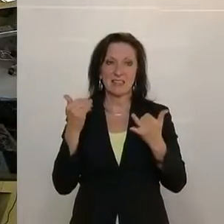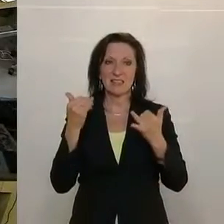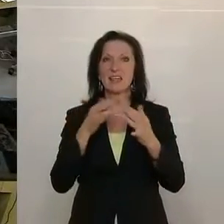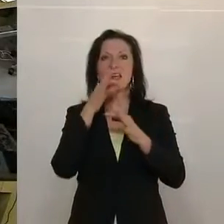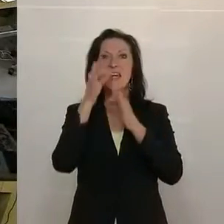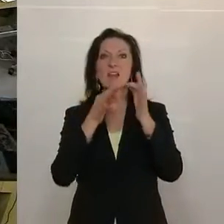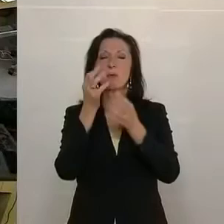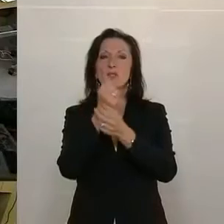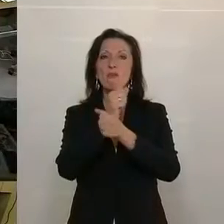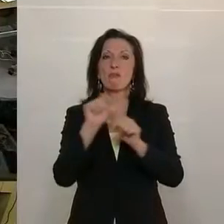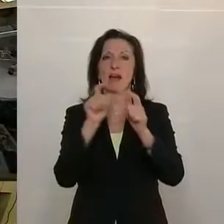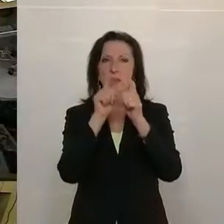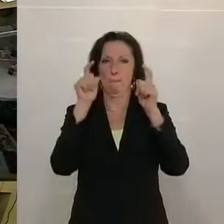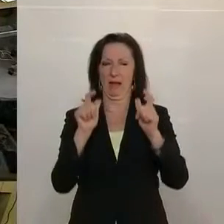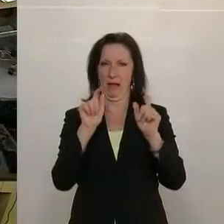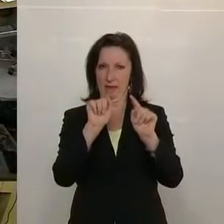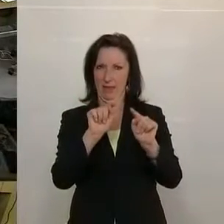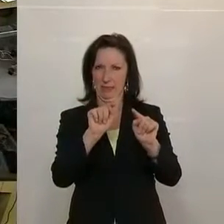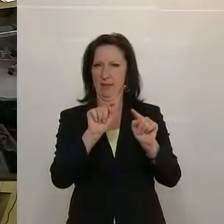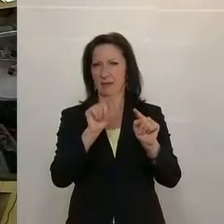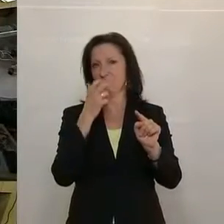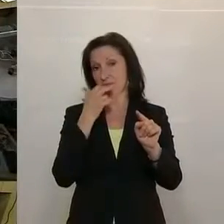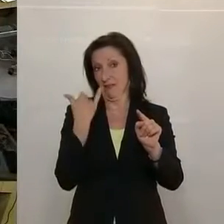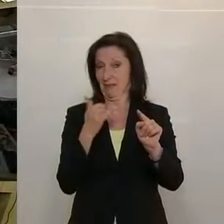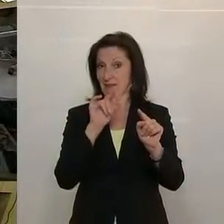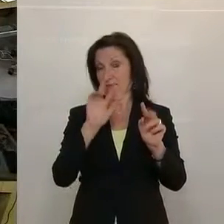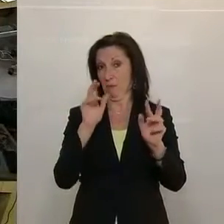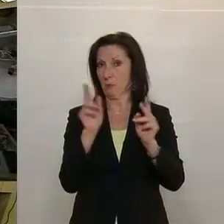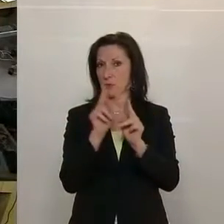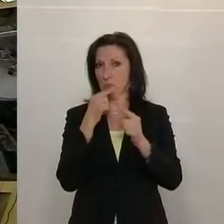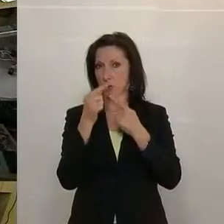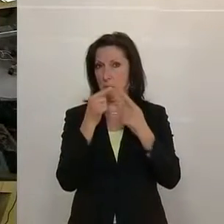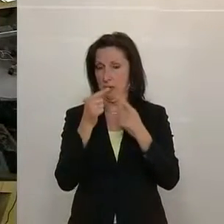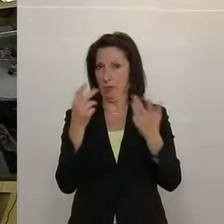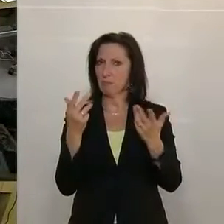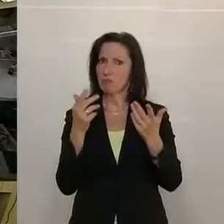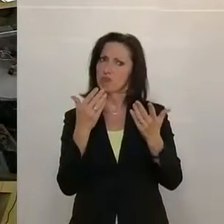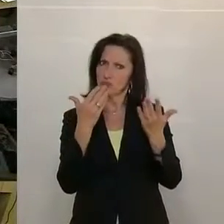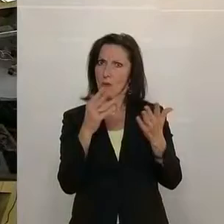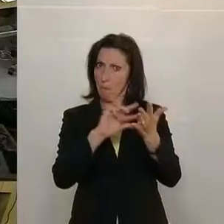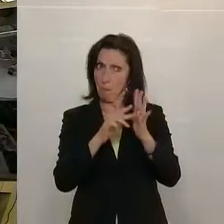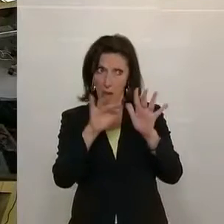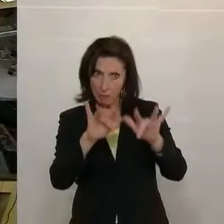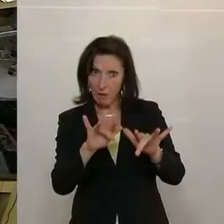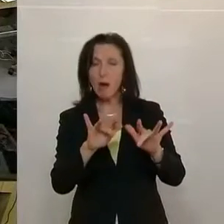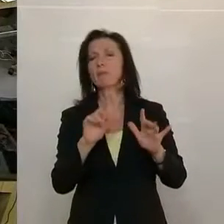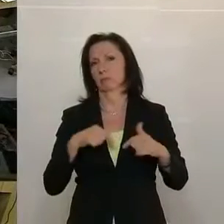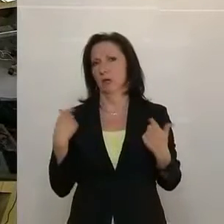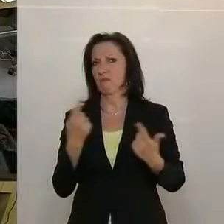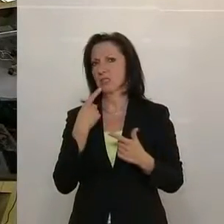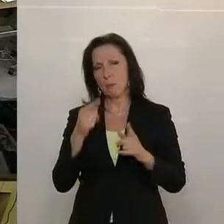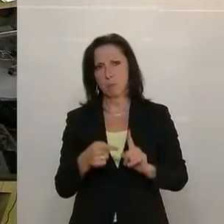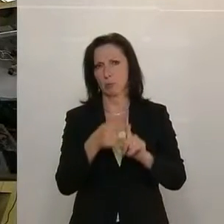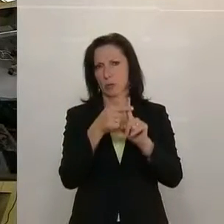Informationsfreiheitspaket zu sprechen. Da stehen wir dem Vorhaben sehr positiv gegenüber, weil